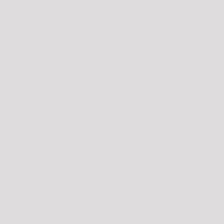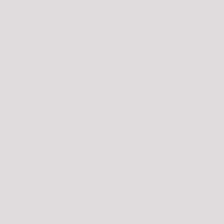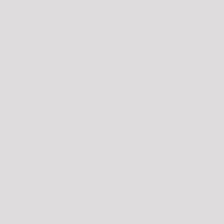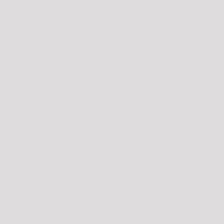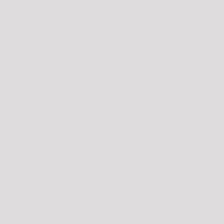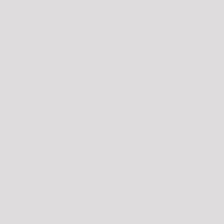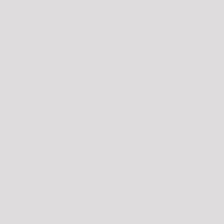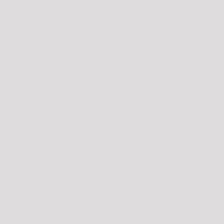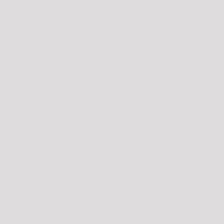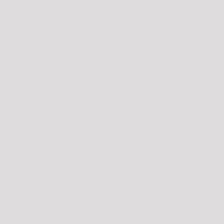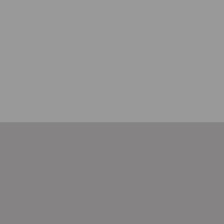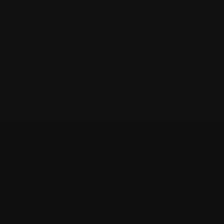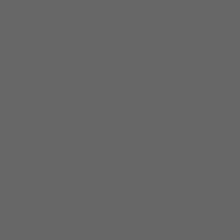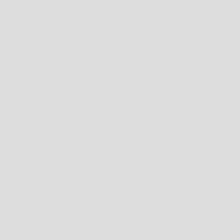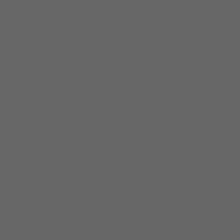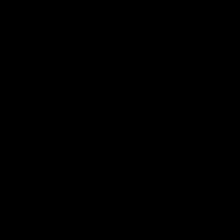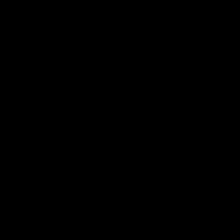coronavirus. Kajikere mwkana ameti masetam. Kajikere mwkana Kajikere